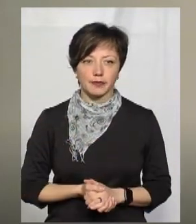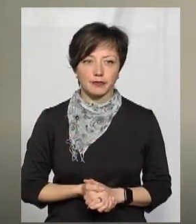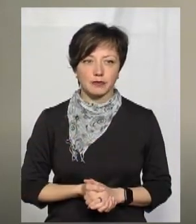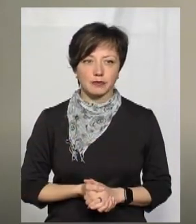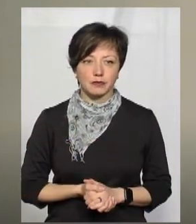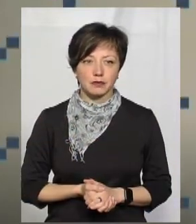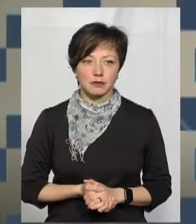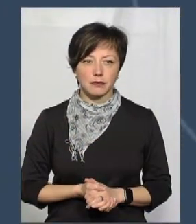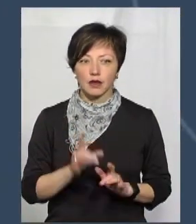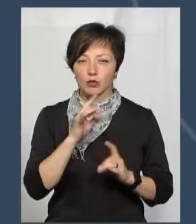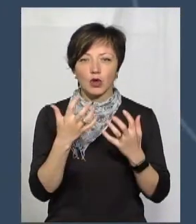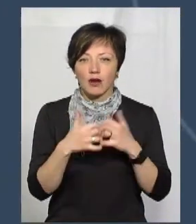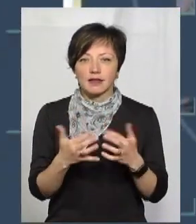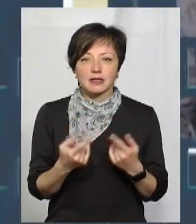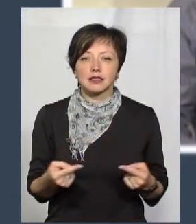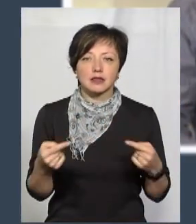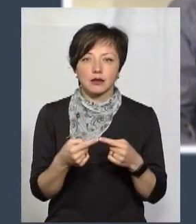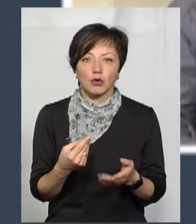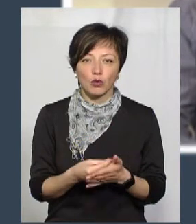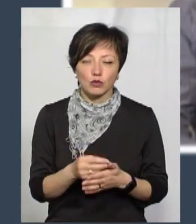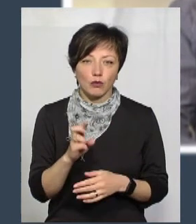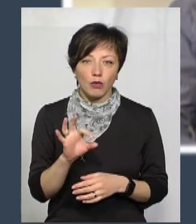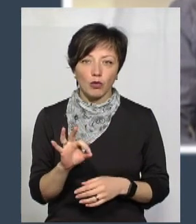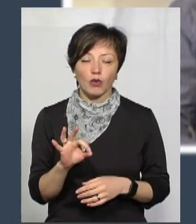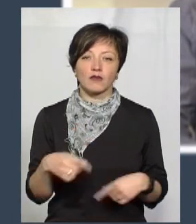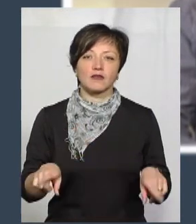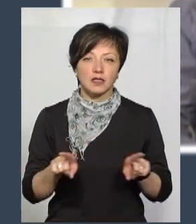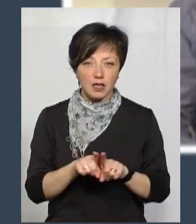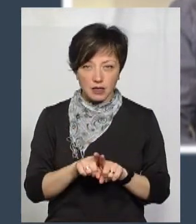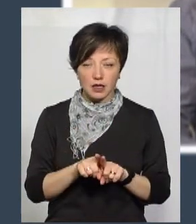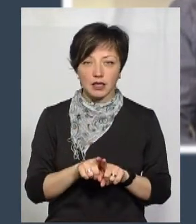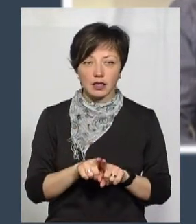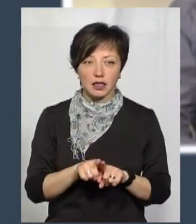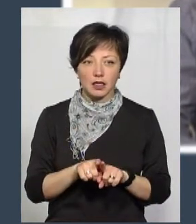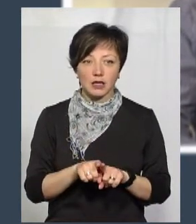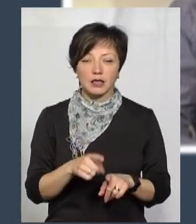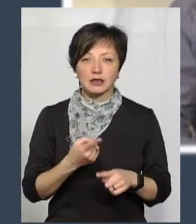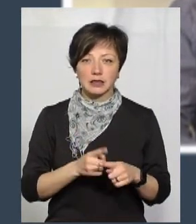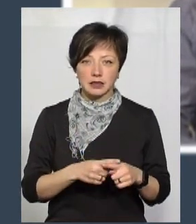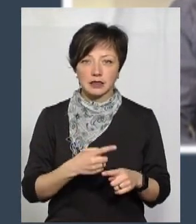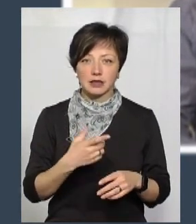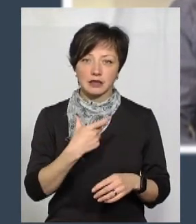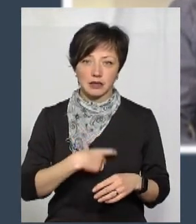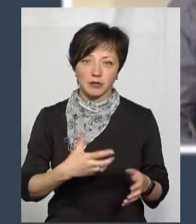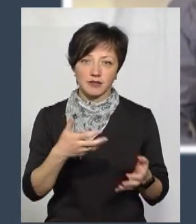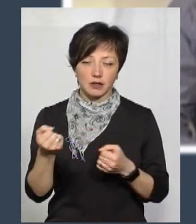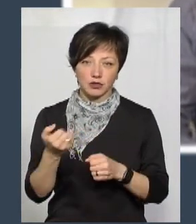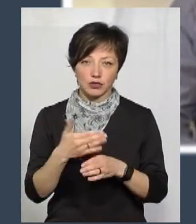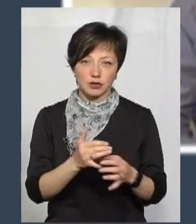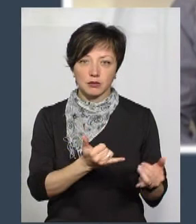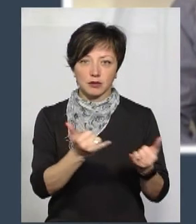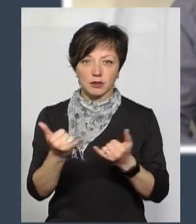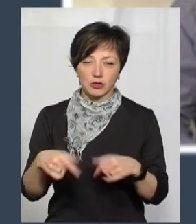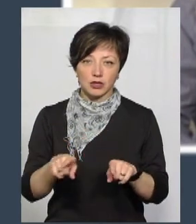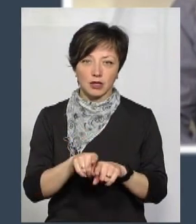Я не буду врахувати, скільки саме коштує, тому що все-таки на себе взяла держава. Загалі,